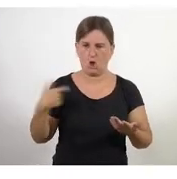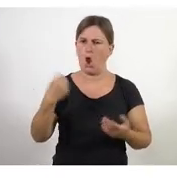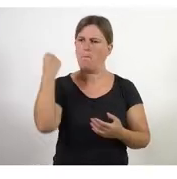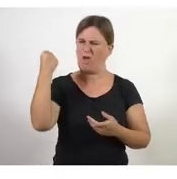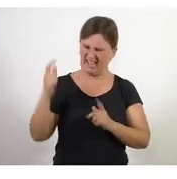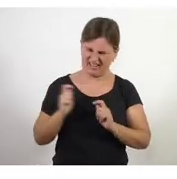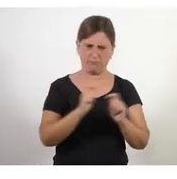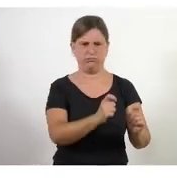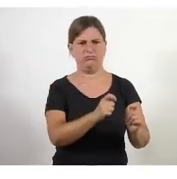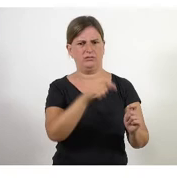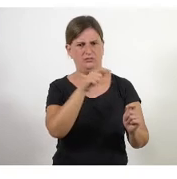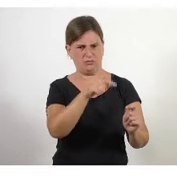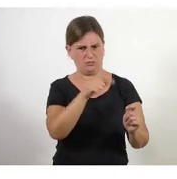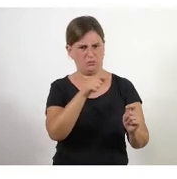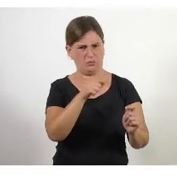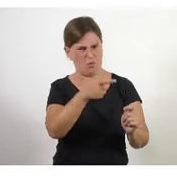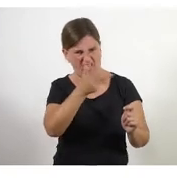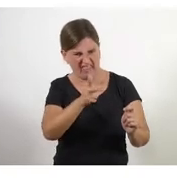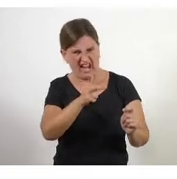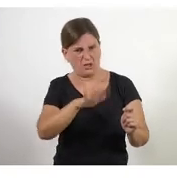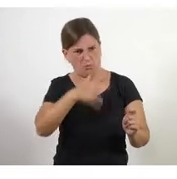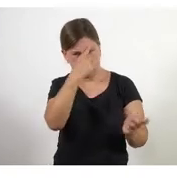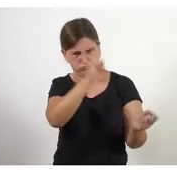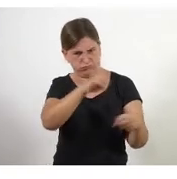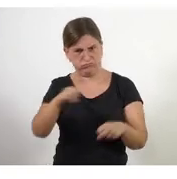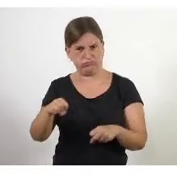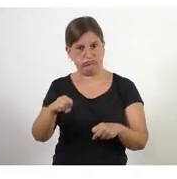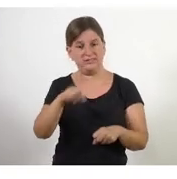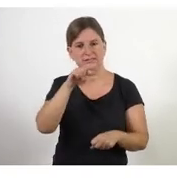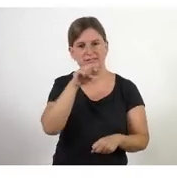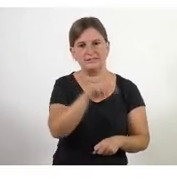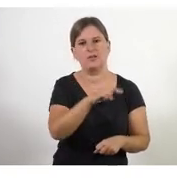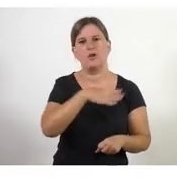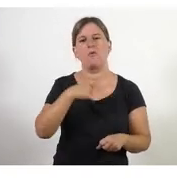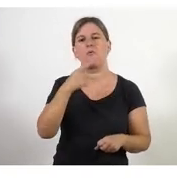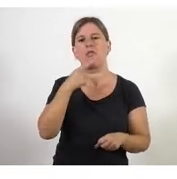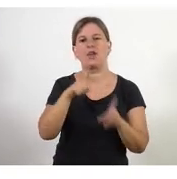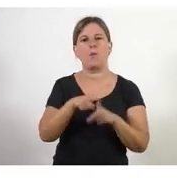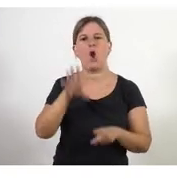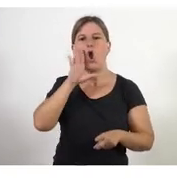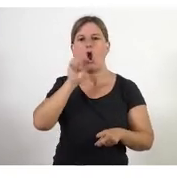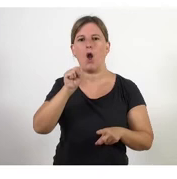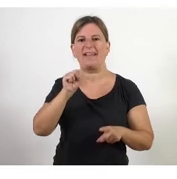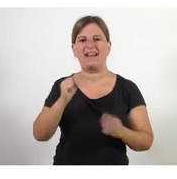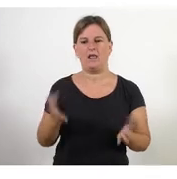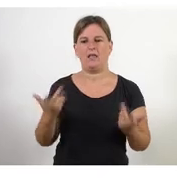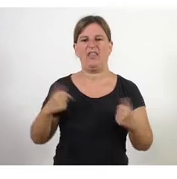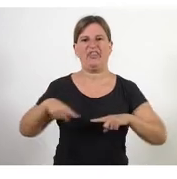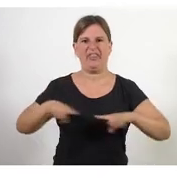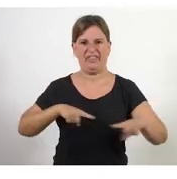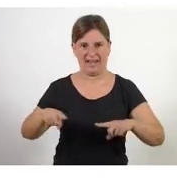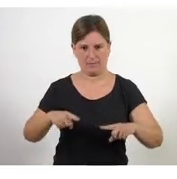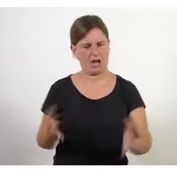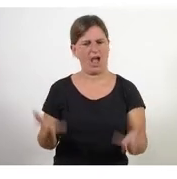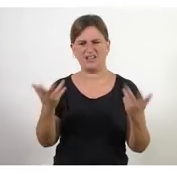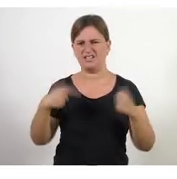veritat estàs empoderat pots prendre decisions i això és una governança dinàmica això és l'agilitat organitzativa